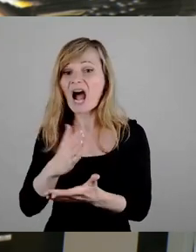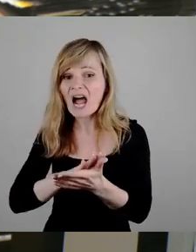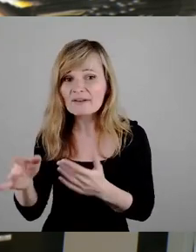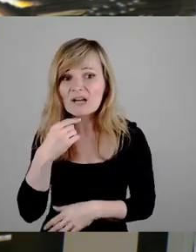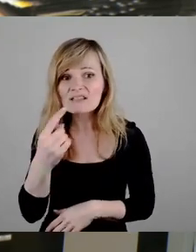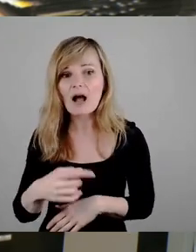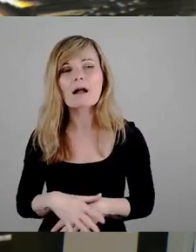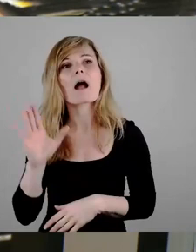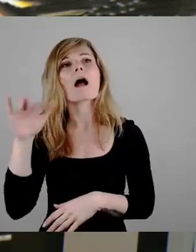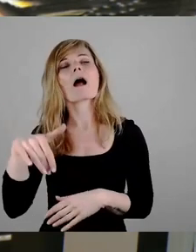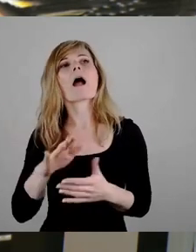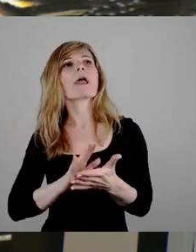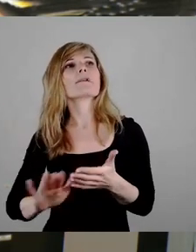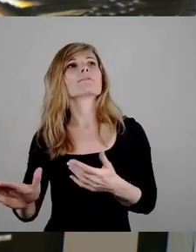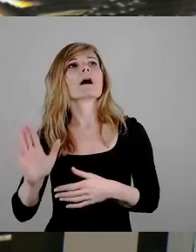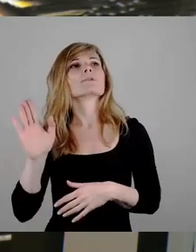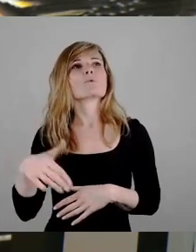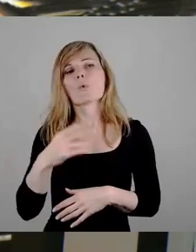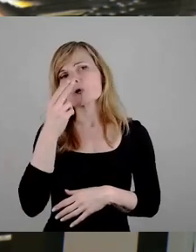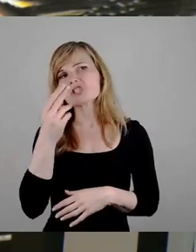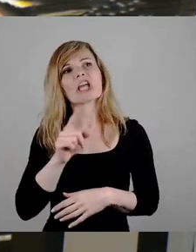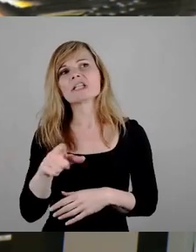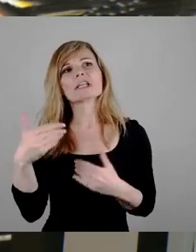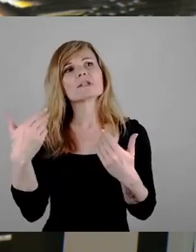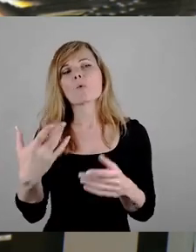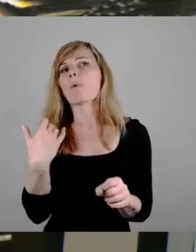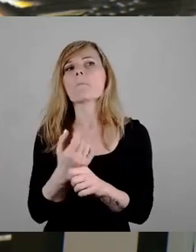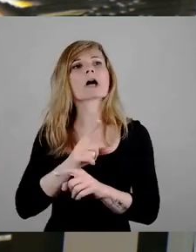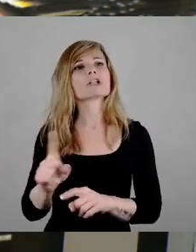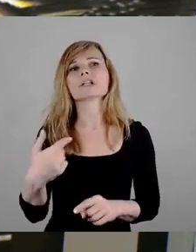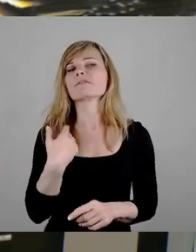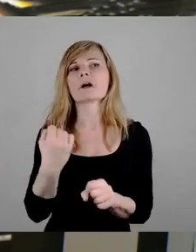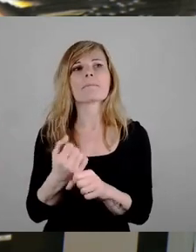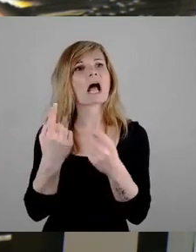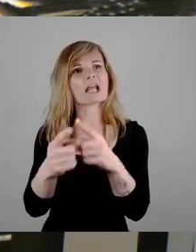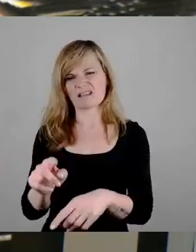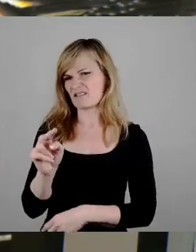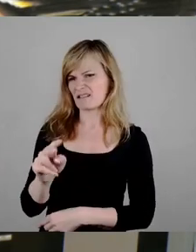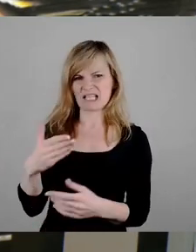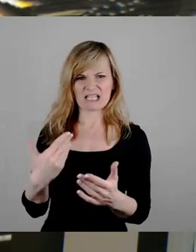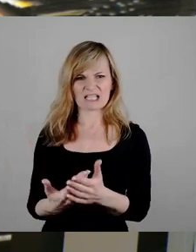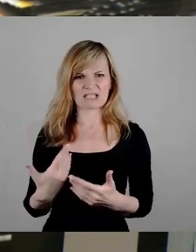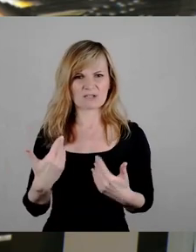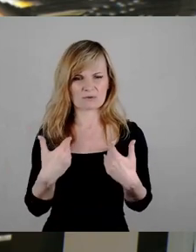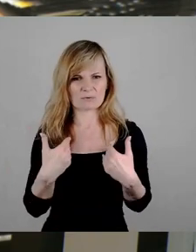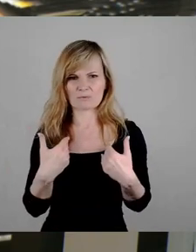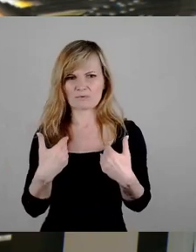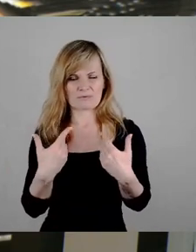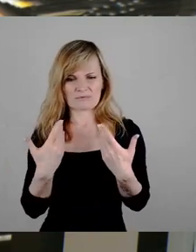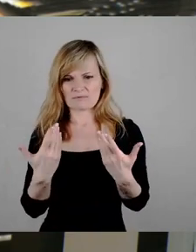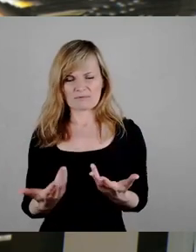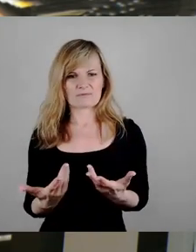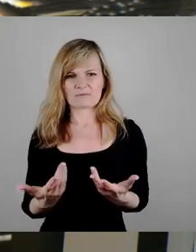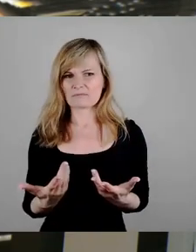sage ich jetzt einfach mal, das sehe ich nie so, das machen wir jetzt nie so, das machen wir ganz anders. Also, ich hätte diese Schutzbahn an dieser Stelle hier tatsächlich